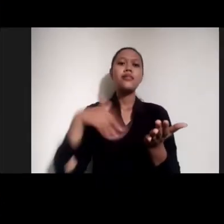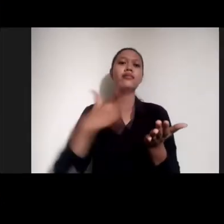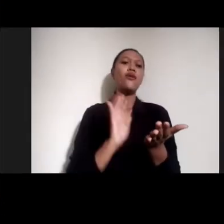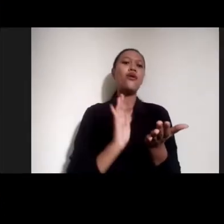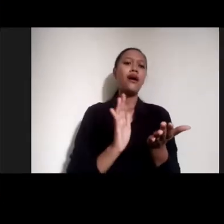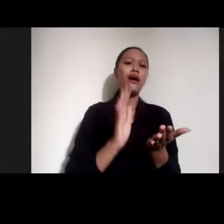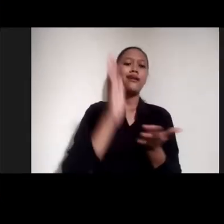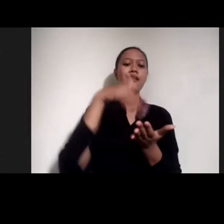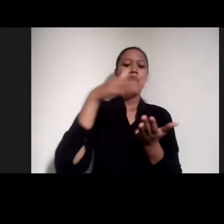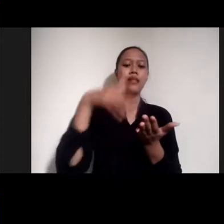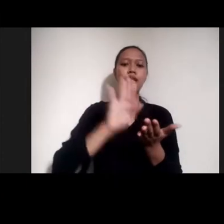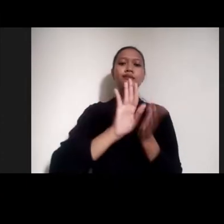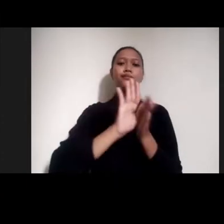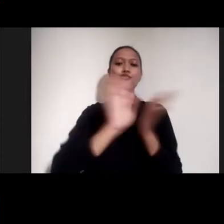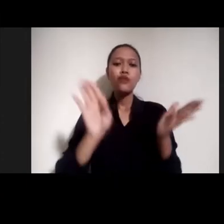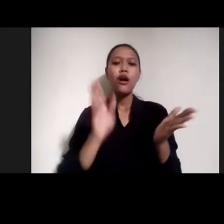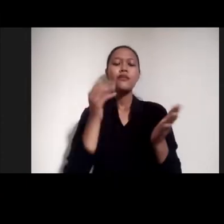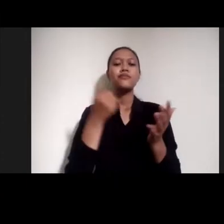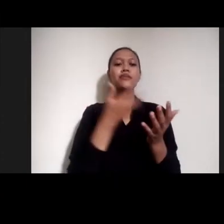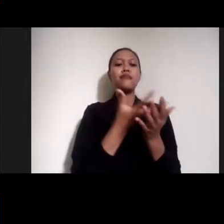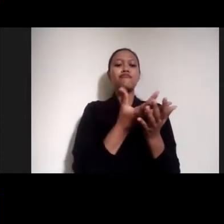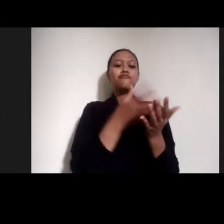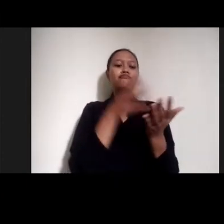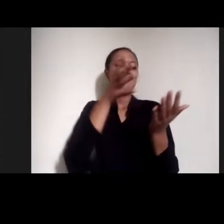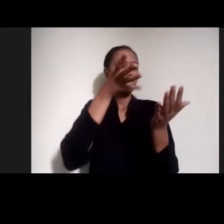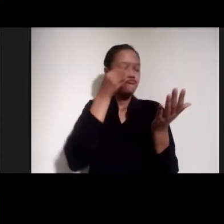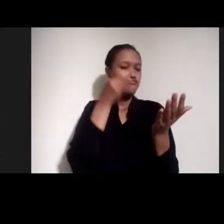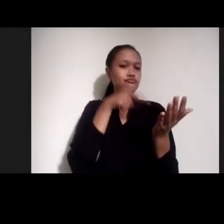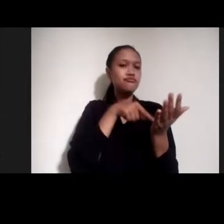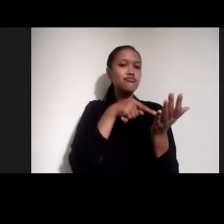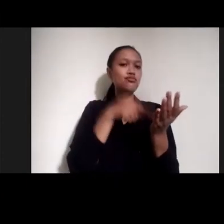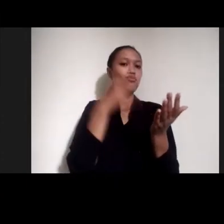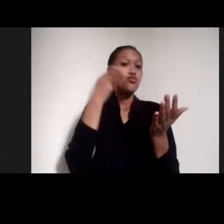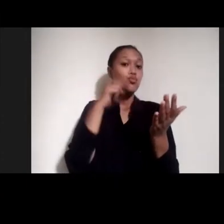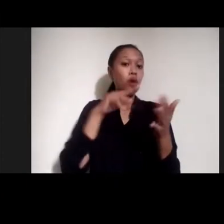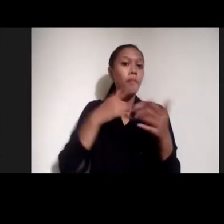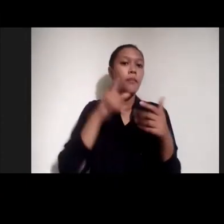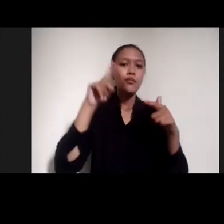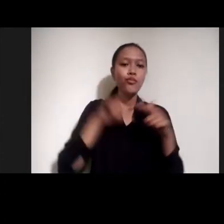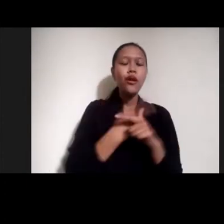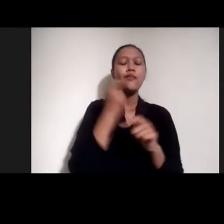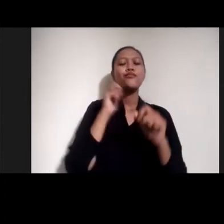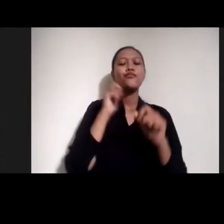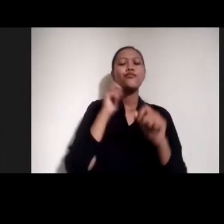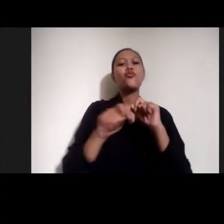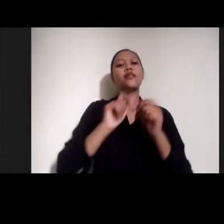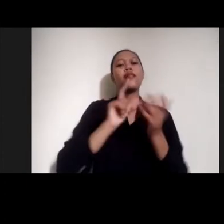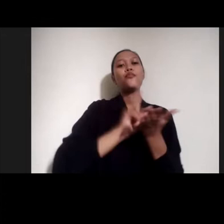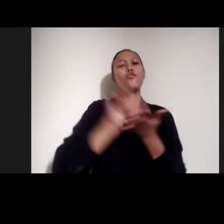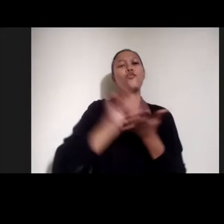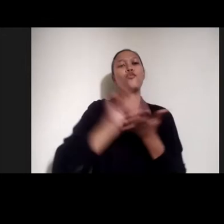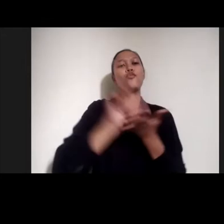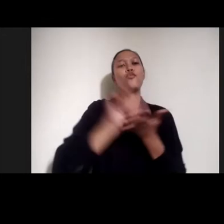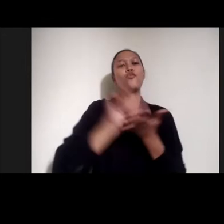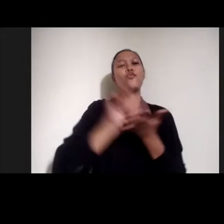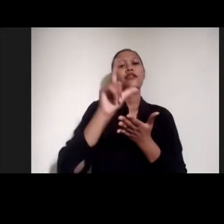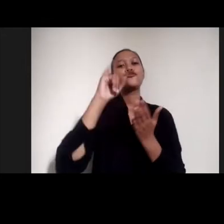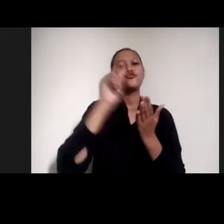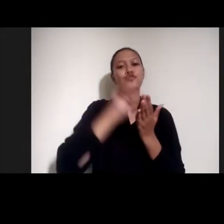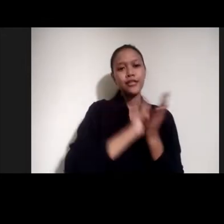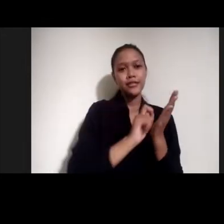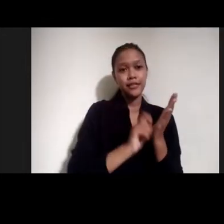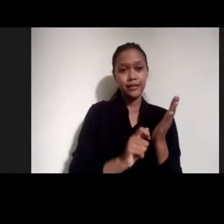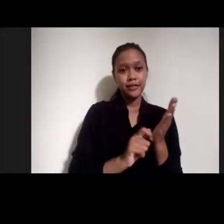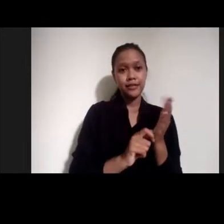bisa kita akses Untuk memulai Membuat laporan jurnalistik Yang pertama